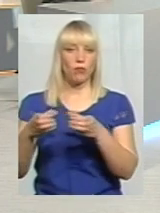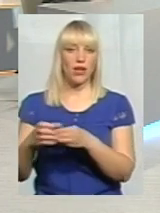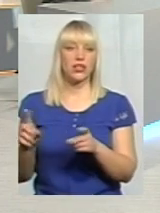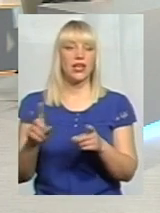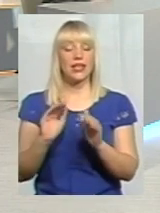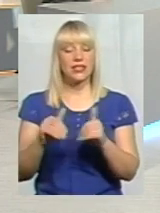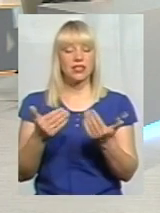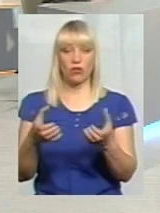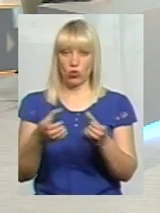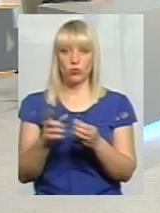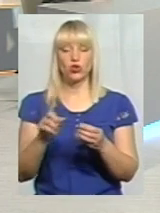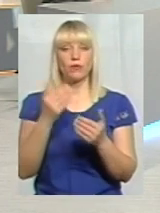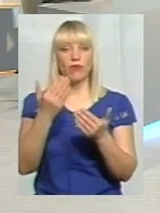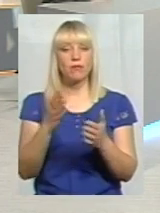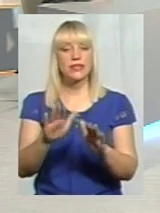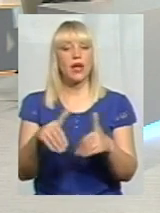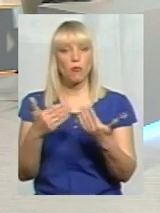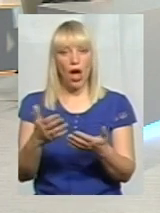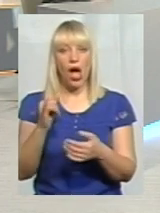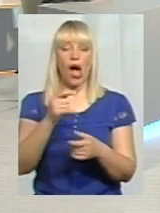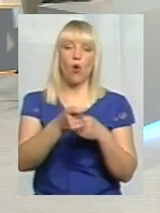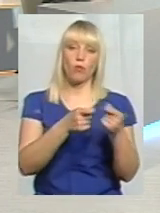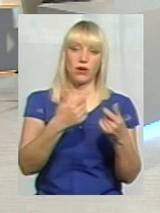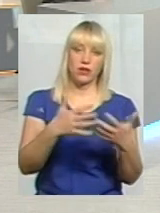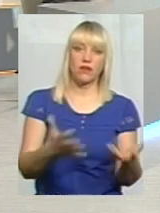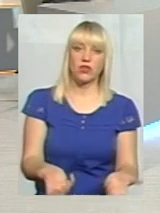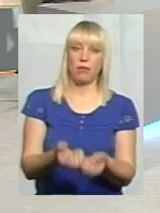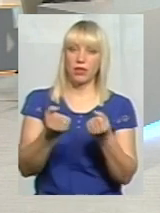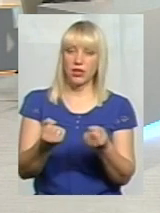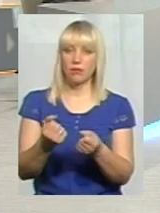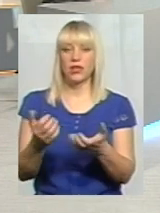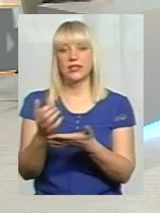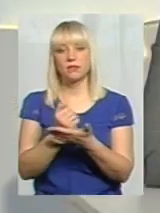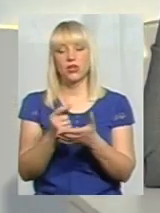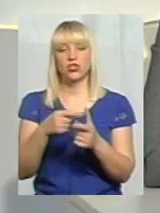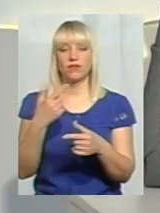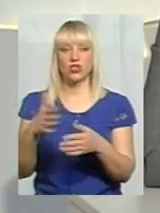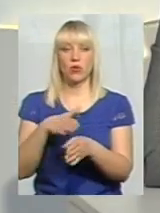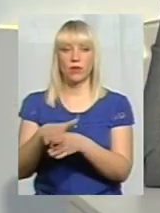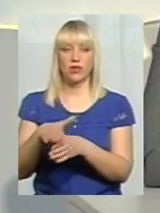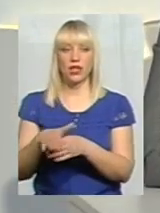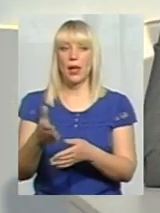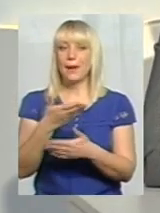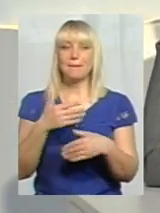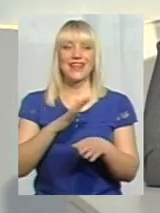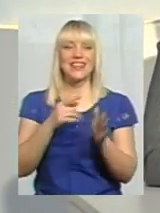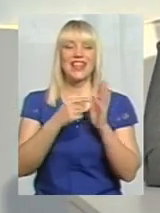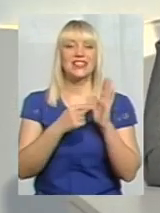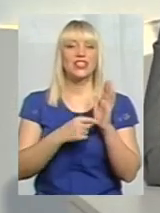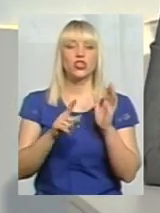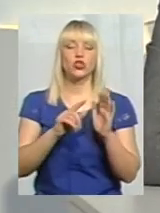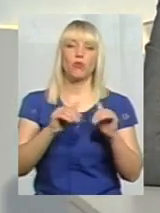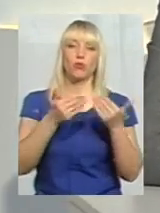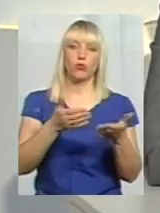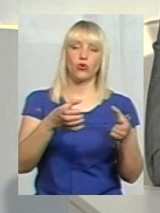вони щось запропонували гідне, і в управлінні це підтримали, і збираєтесь, або вже реалізували? Ми не ділимо, що пропонує